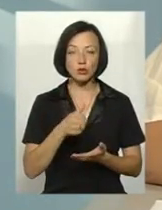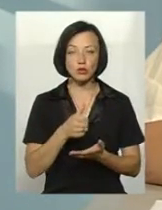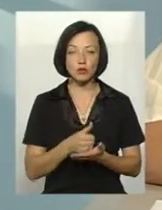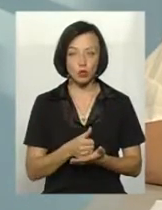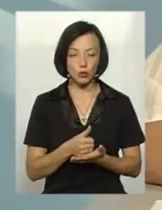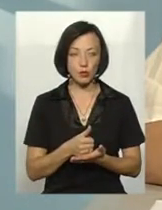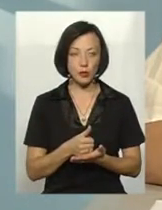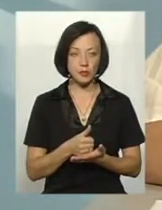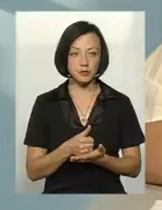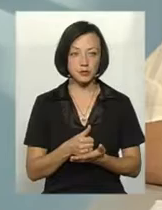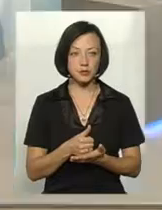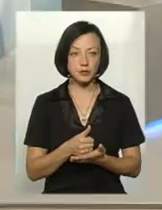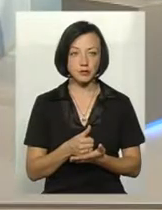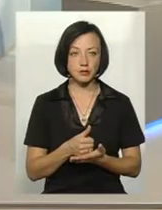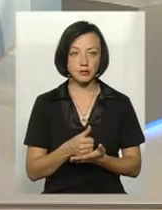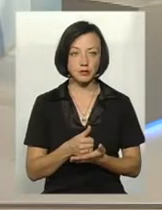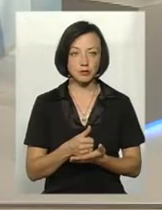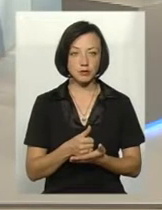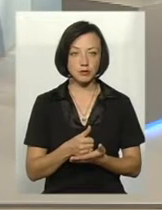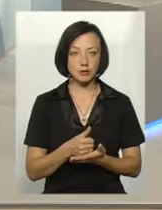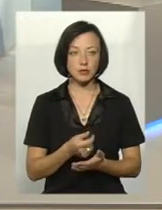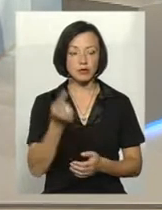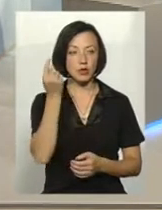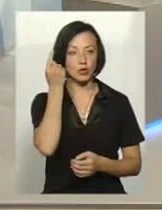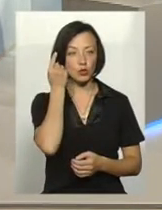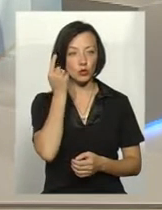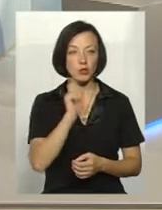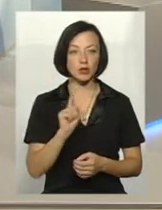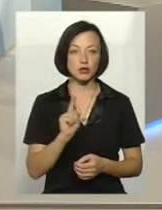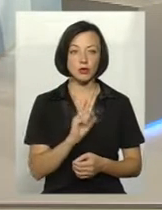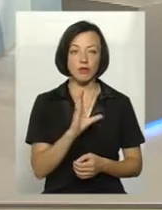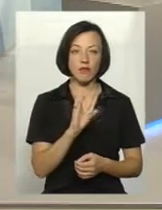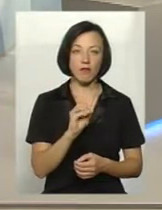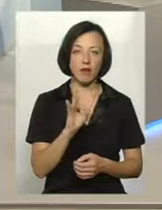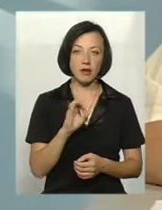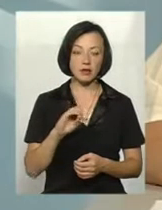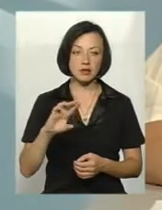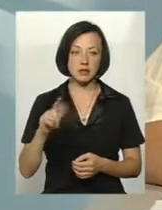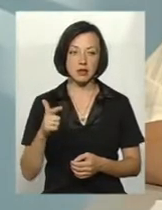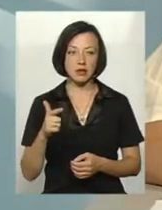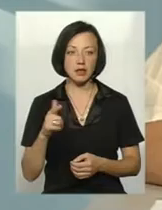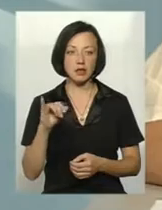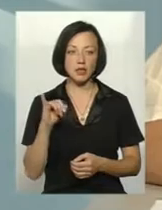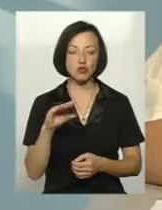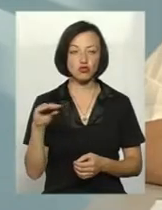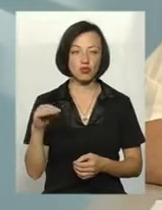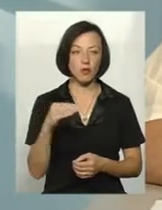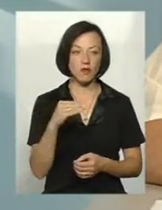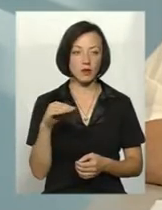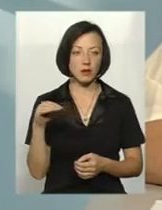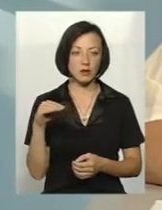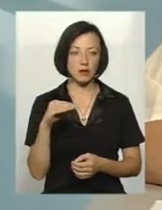вона, я думаю, що вересень і жовтень,